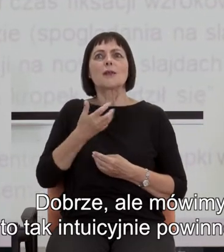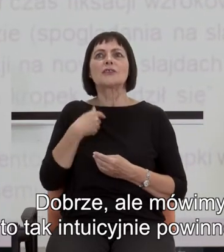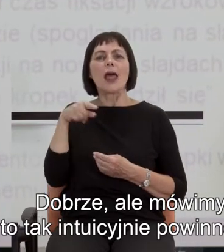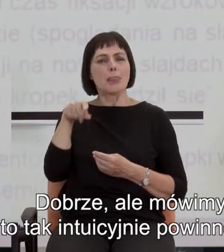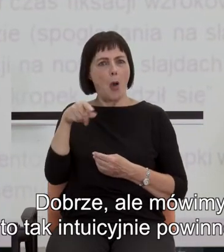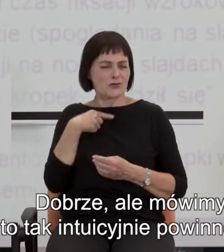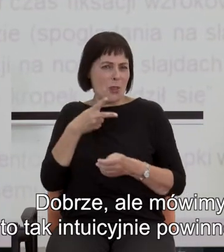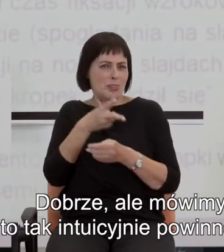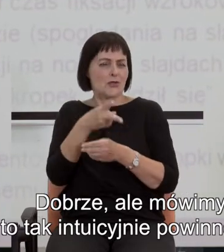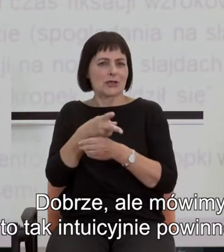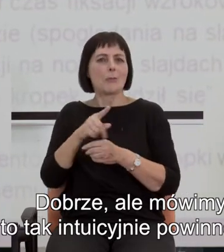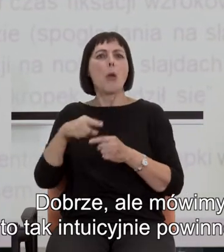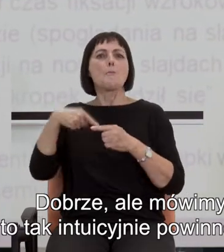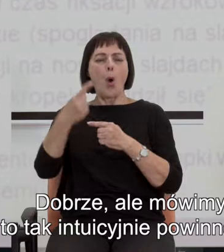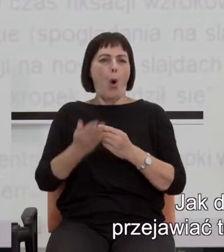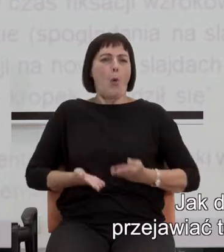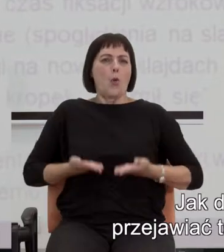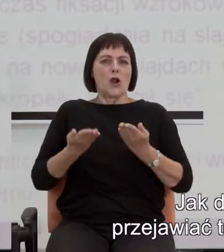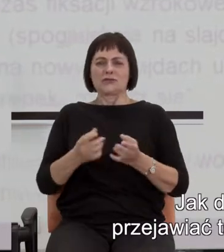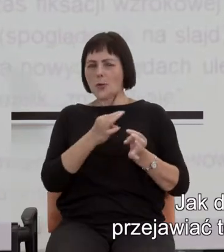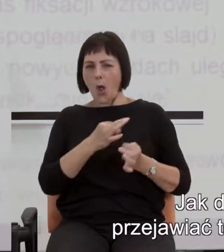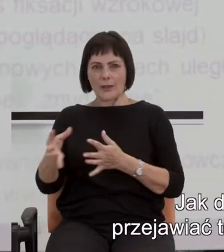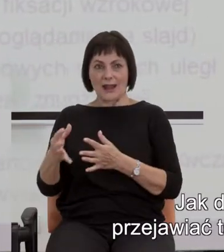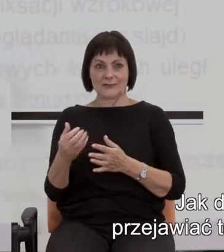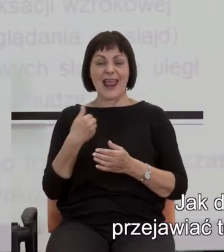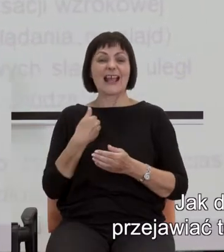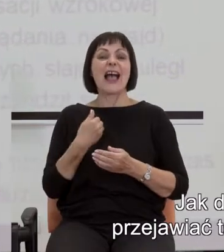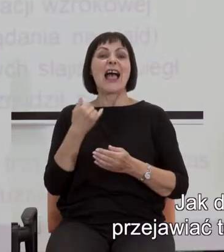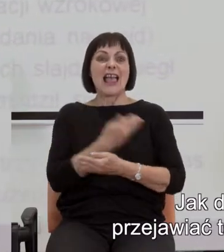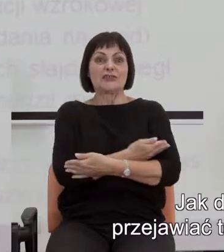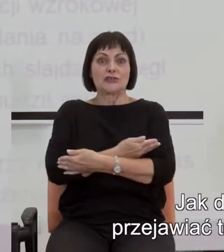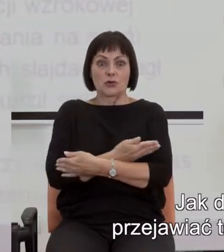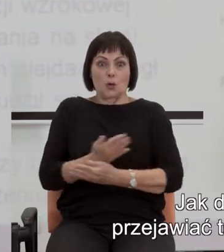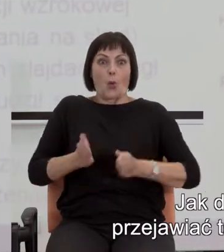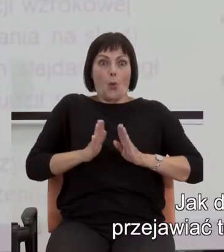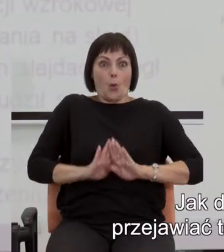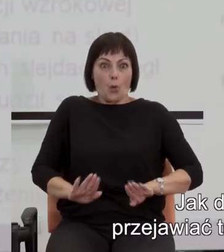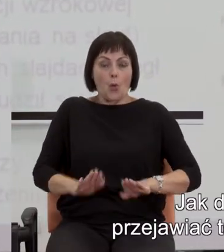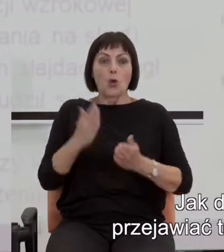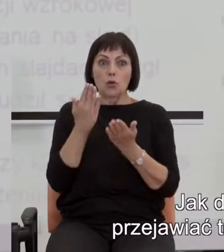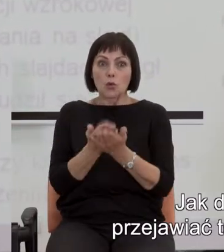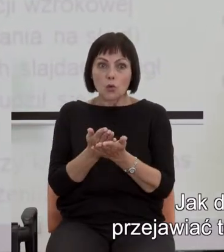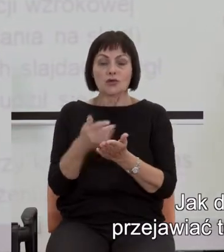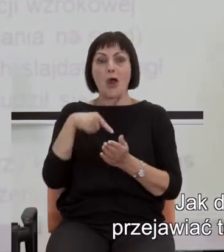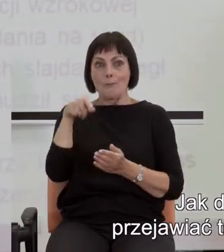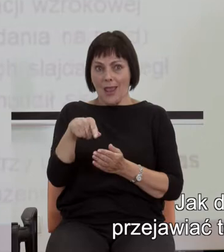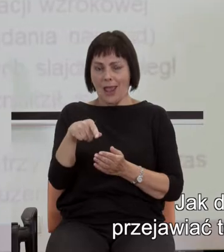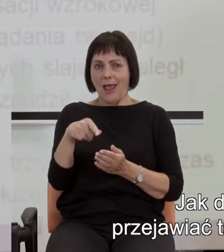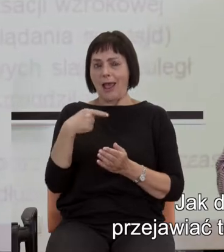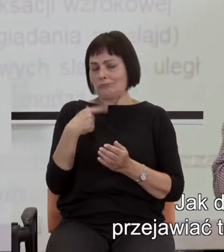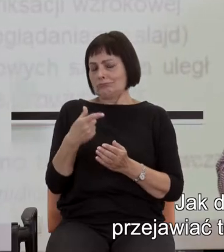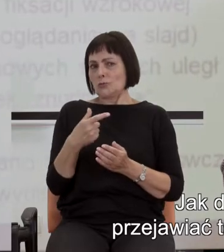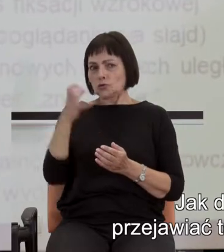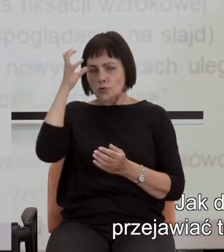po pierwszych dniach od urodzenia. Jak dziecko przychodzi na świat, no to powinno przejawiać te predyspozycje,